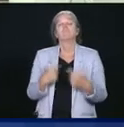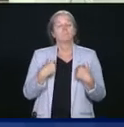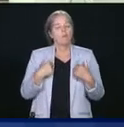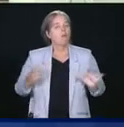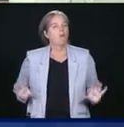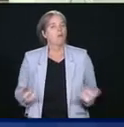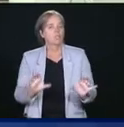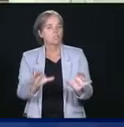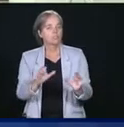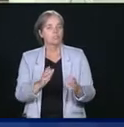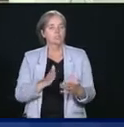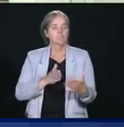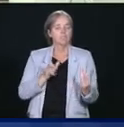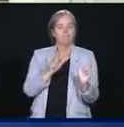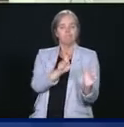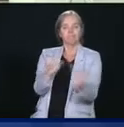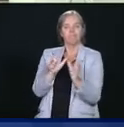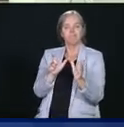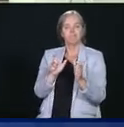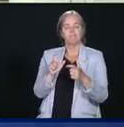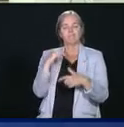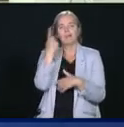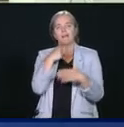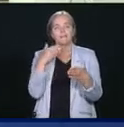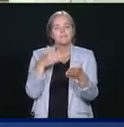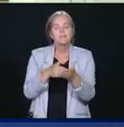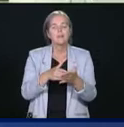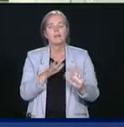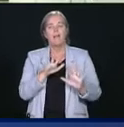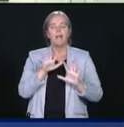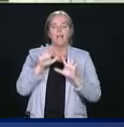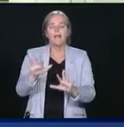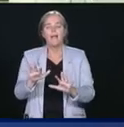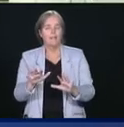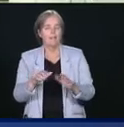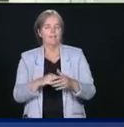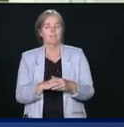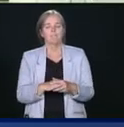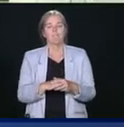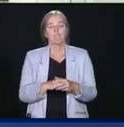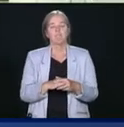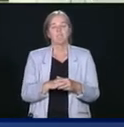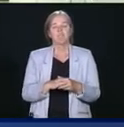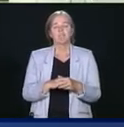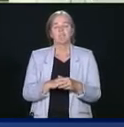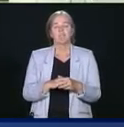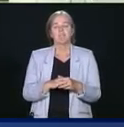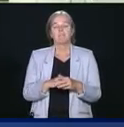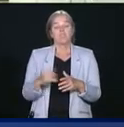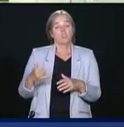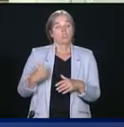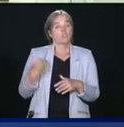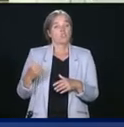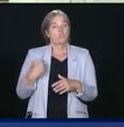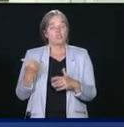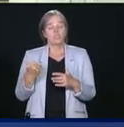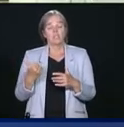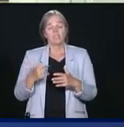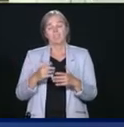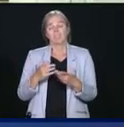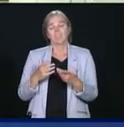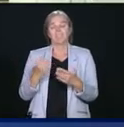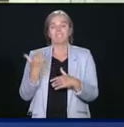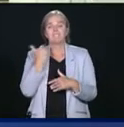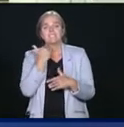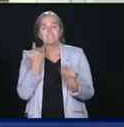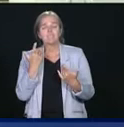racisme et la haine sous toutes ces formes. Le statu quo où les jeunes font face à la violence à cause de la